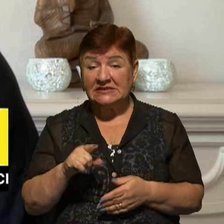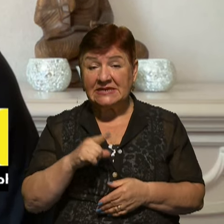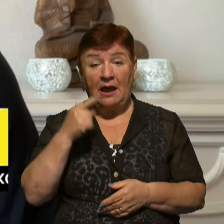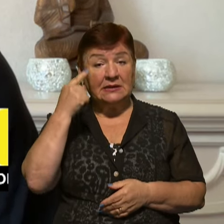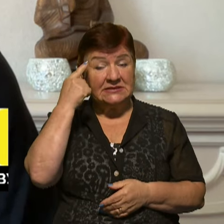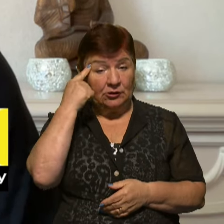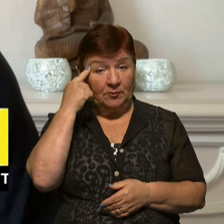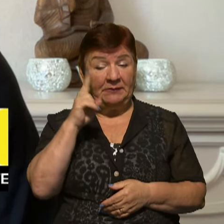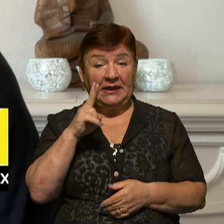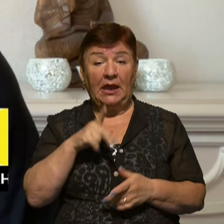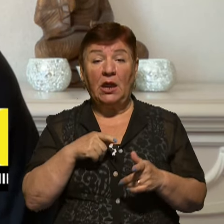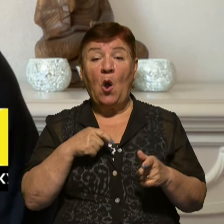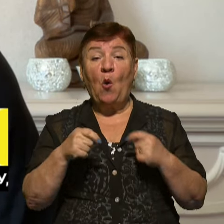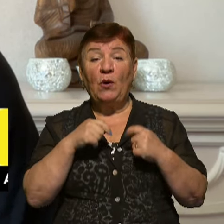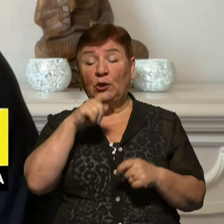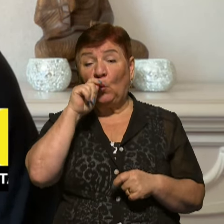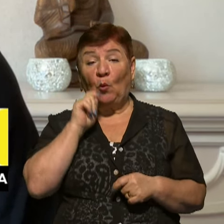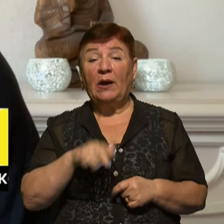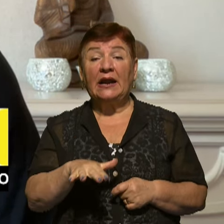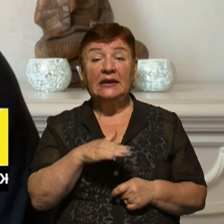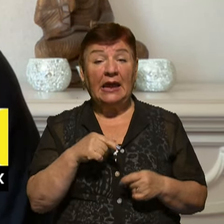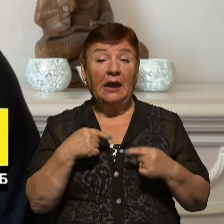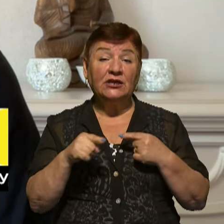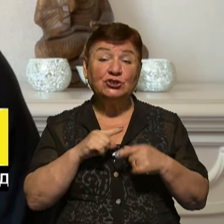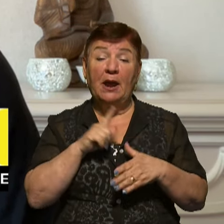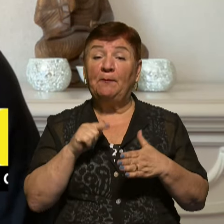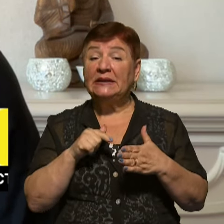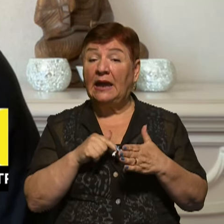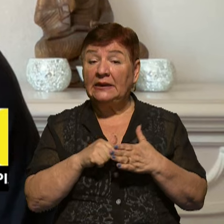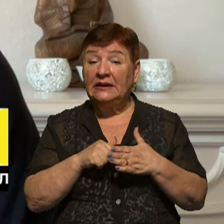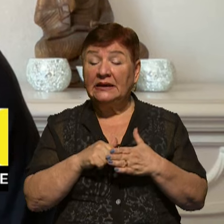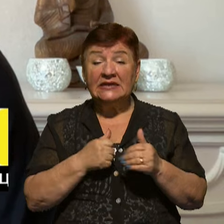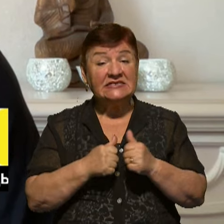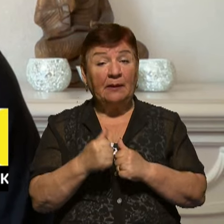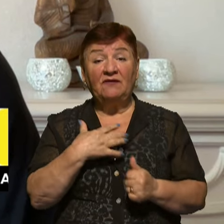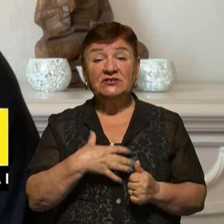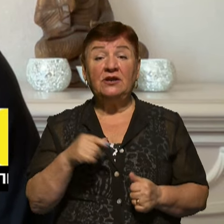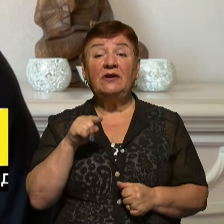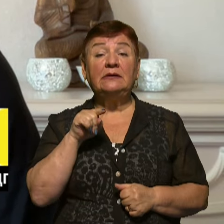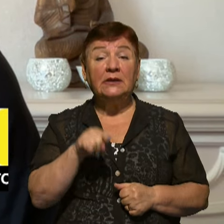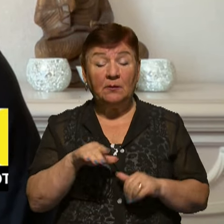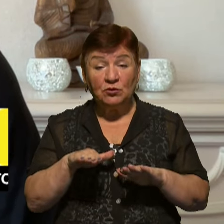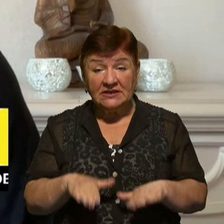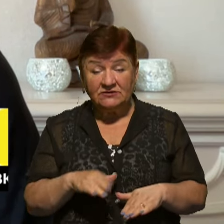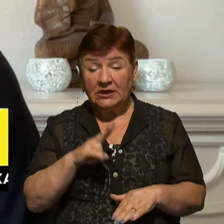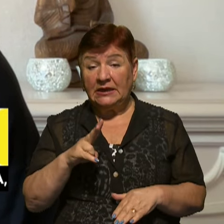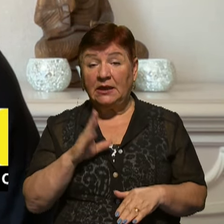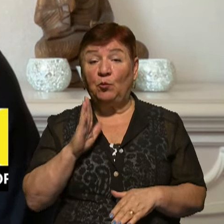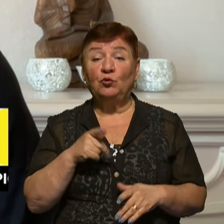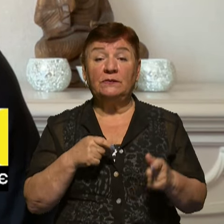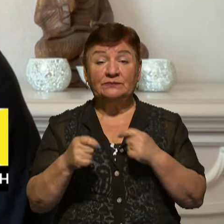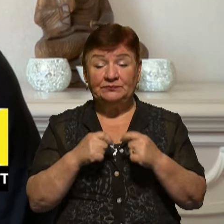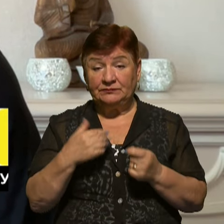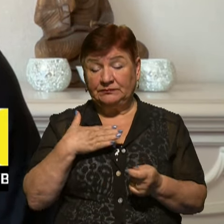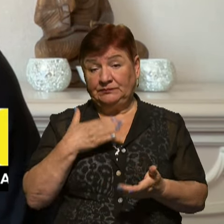який має уряд України. Інше питання, що найважливіші ті позиції, які будуть королюватися з позиціями наших